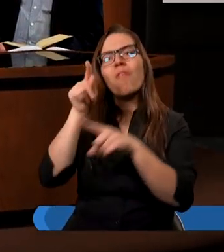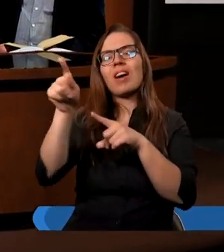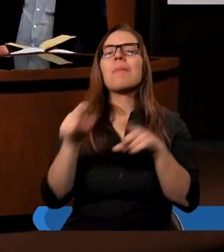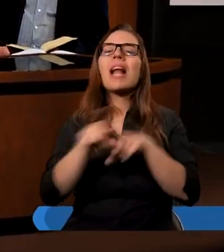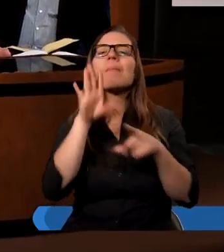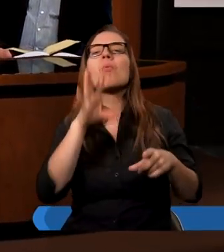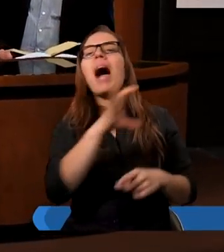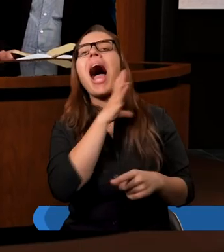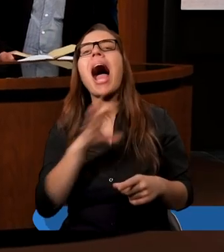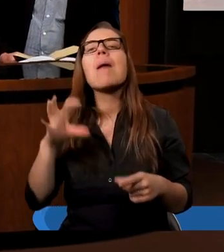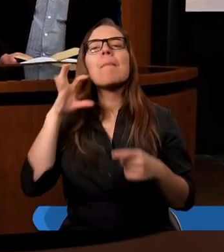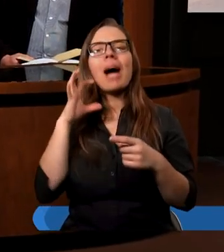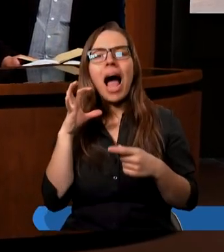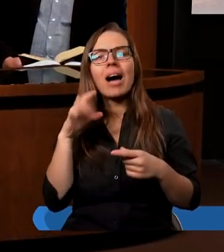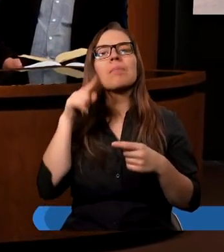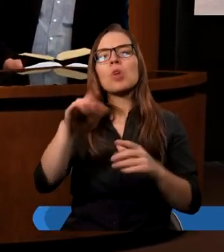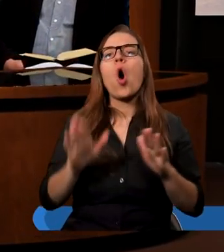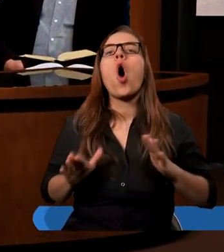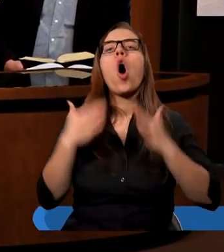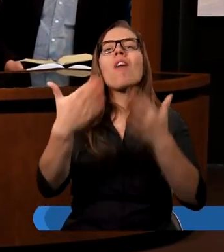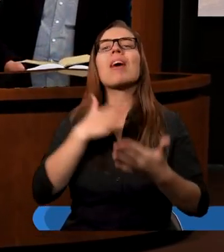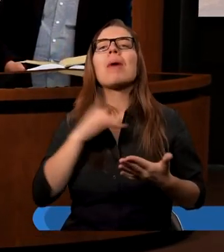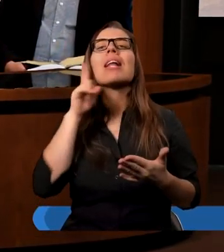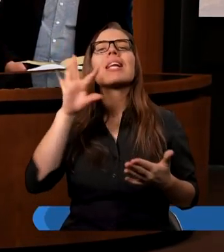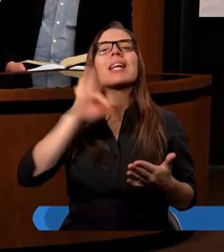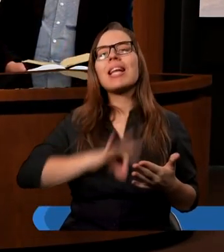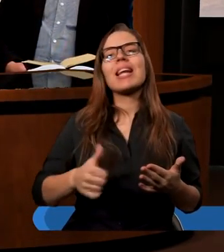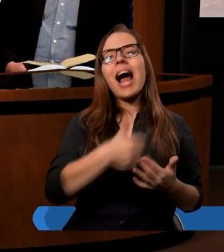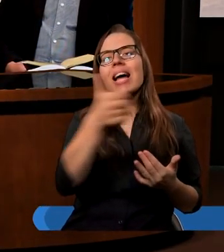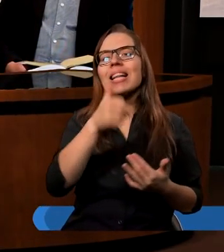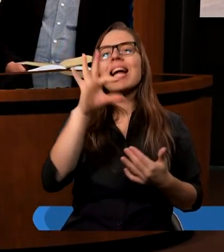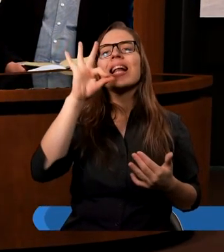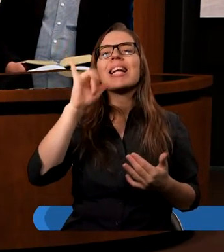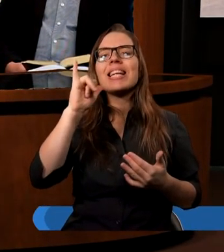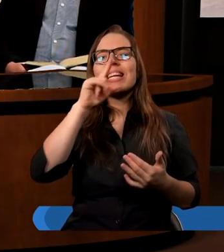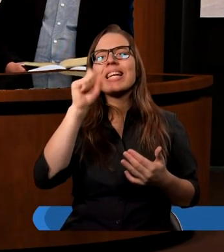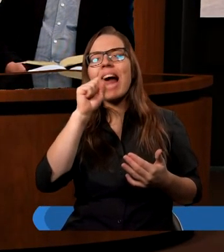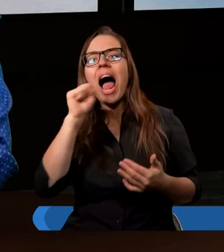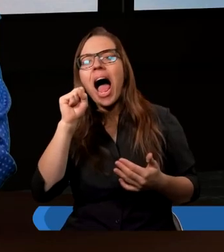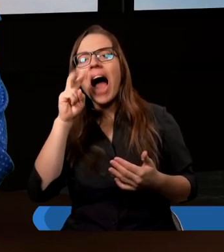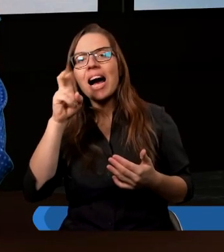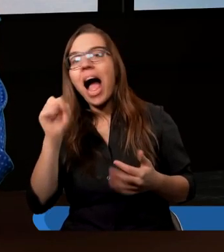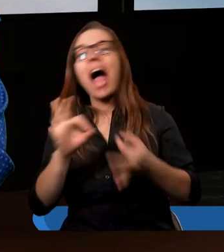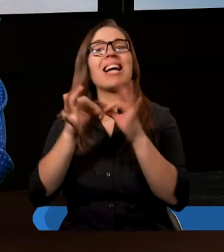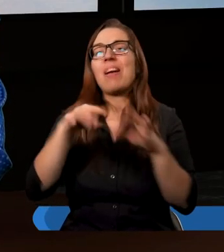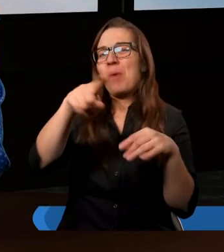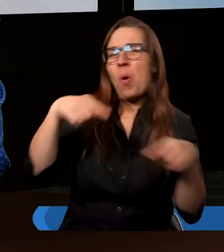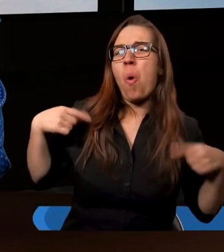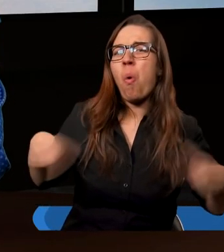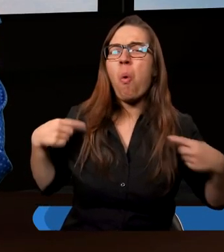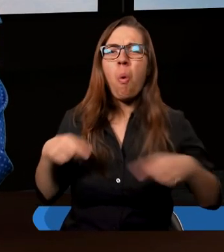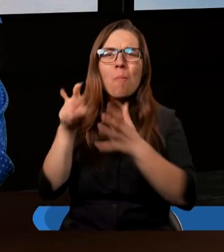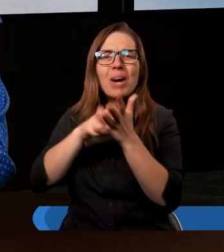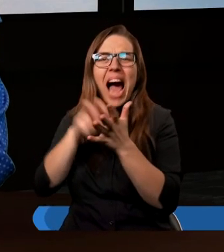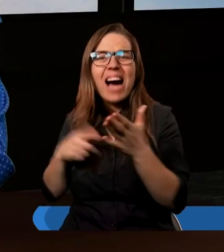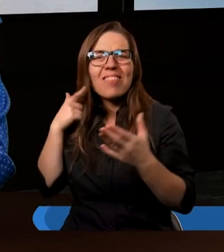Abraham, który miał ofiarować jedynego swojego syna Izaka i gdyby nie był wierny, ale